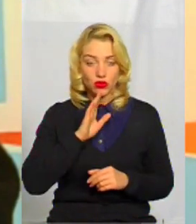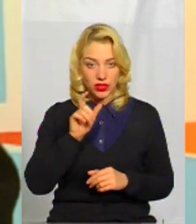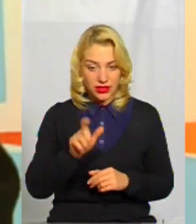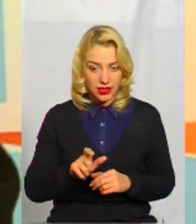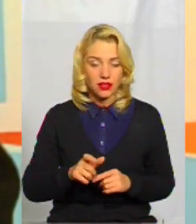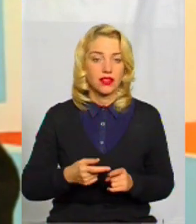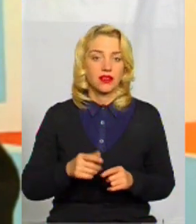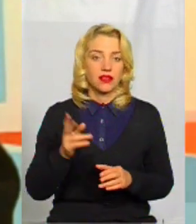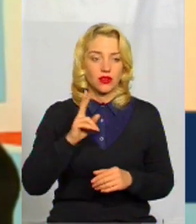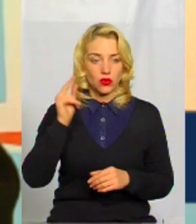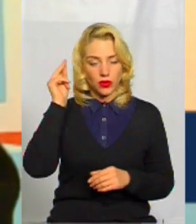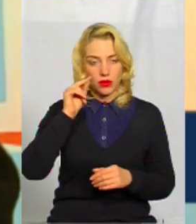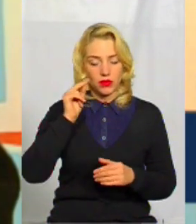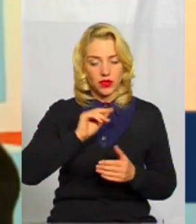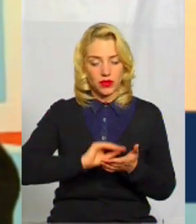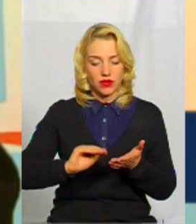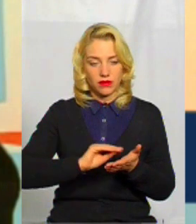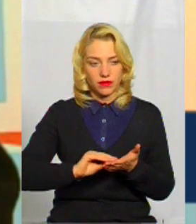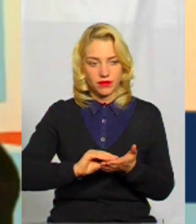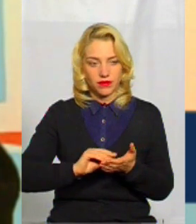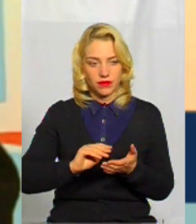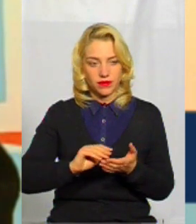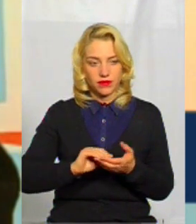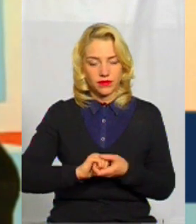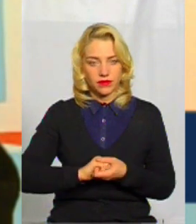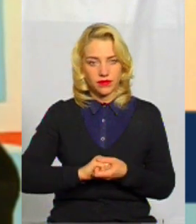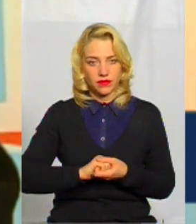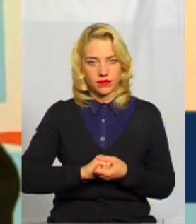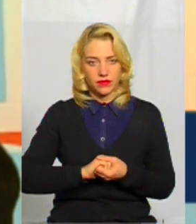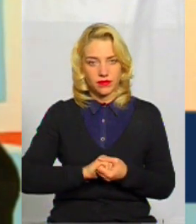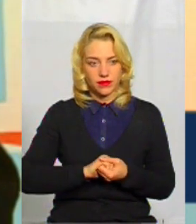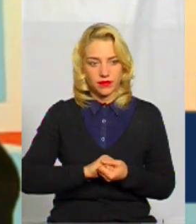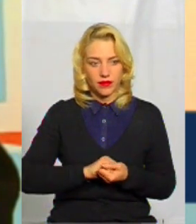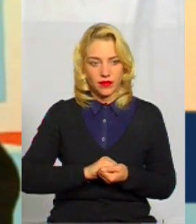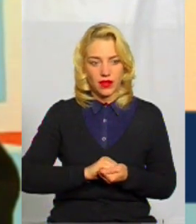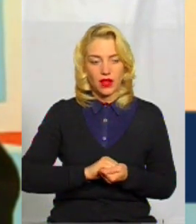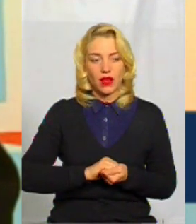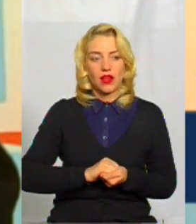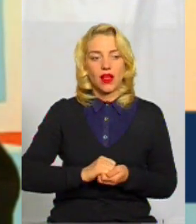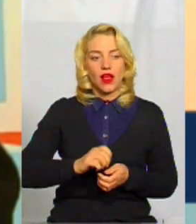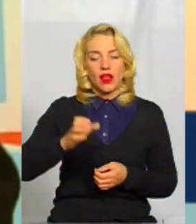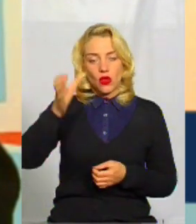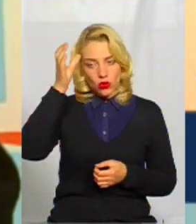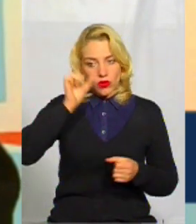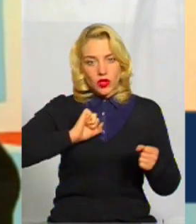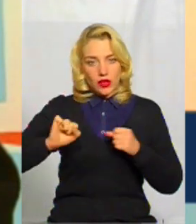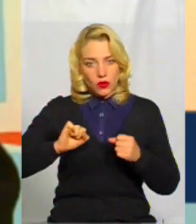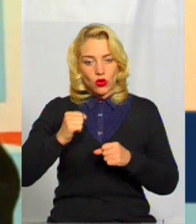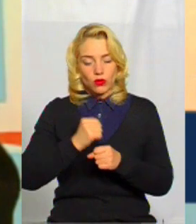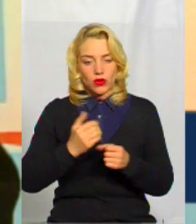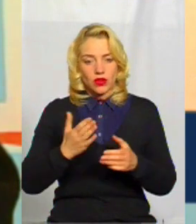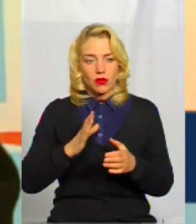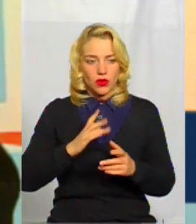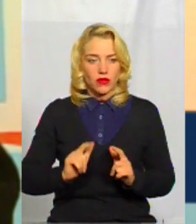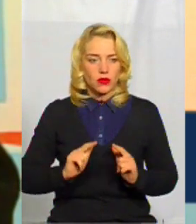з якою ми разом писали наукову роботу. Вірніше, не з якою разом писали, а науковим керівником роботи, якої я була. Вона якраз поступила